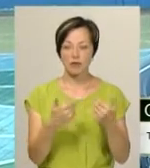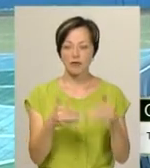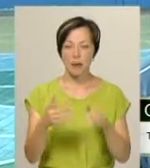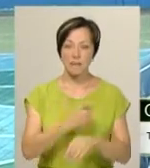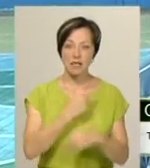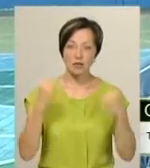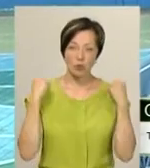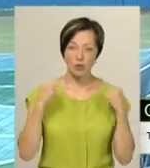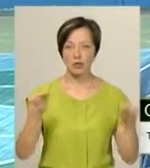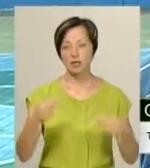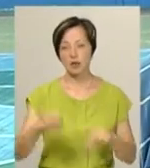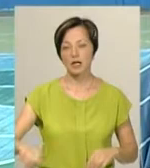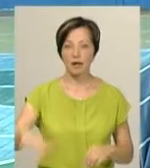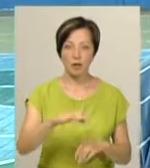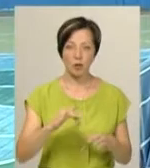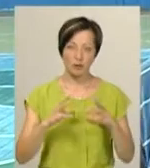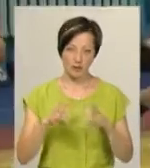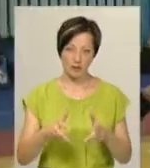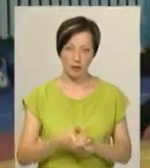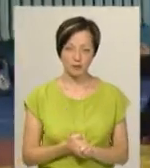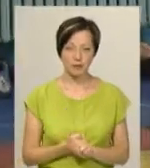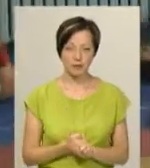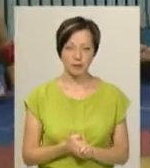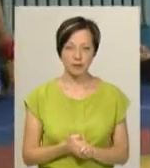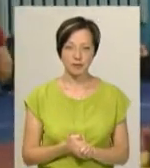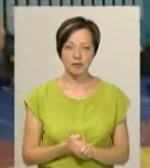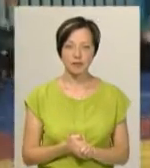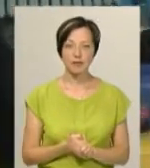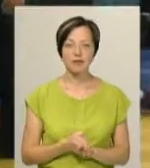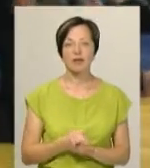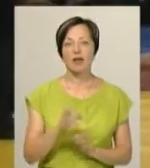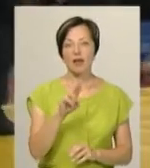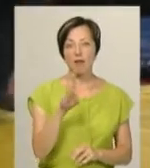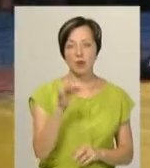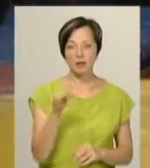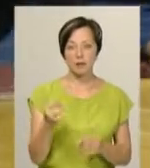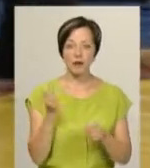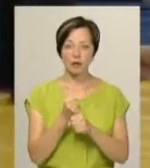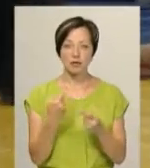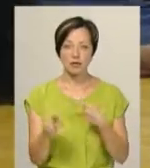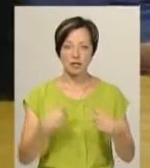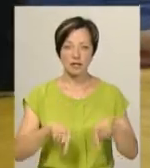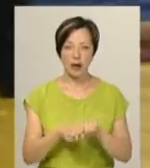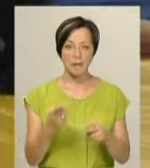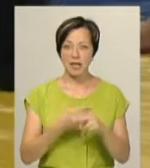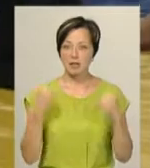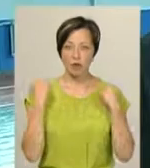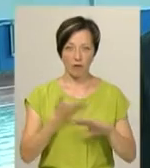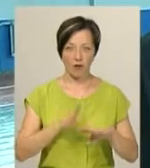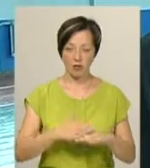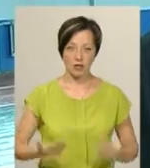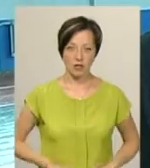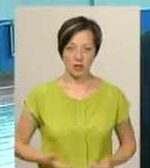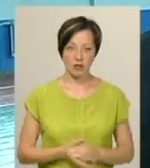мастери спорту, чемпіони Європи і світу. Євген Яворський тепер працює в іншій сфері, але каже, без спорту йому було б важко в житті.